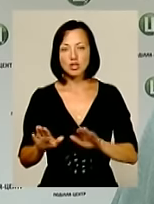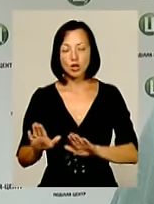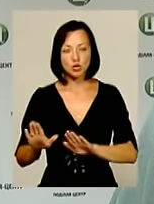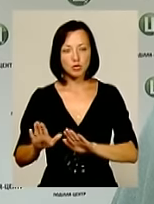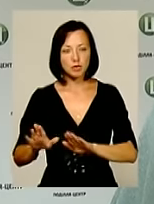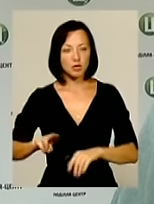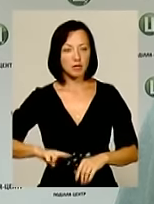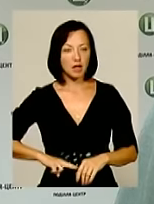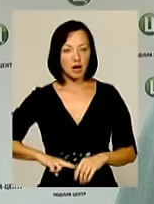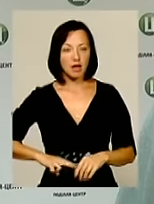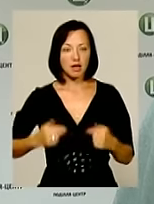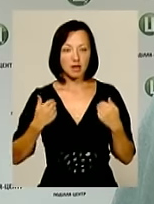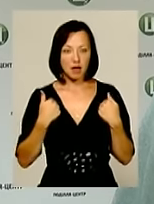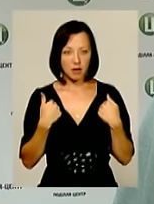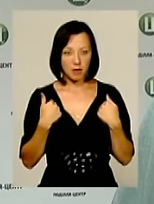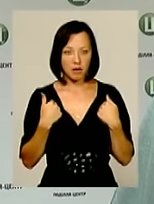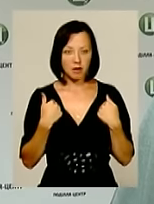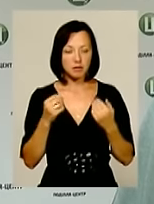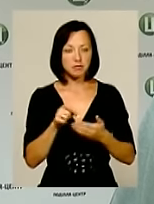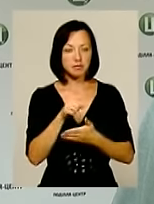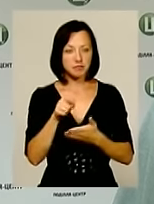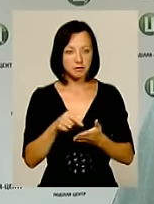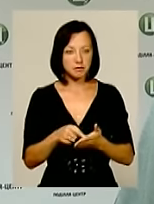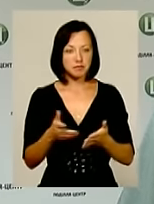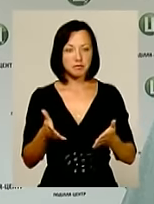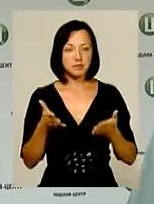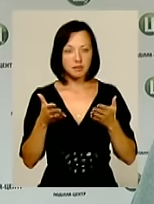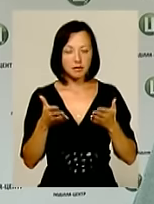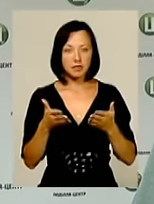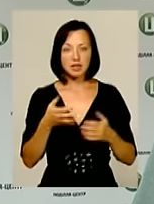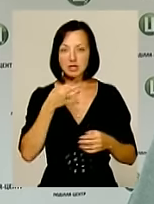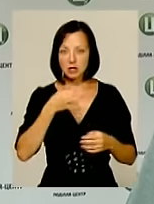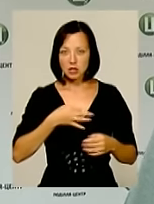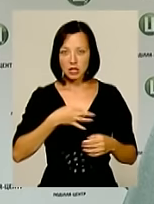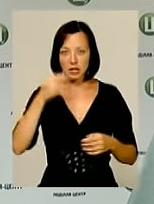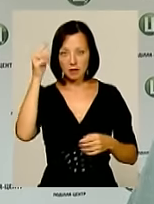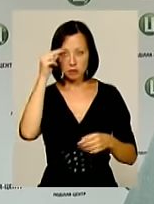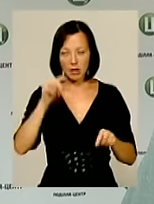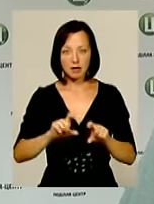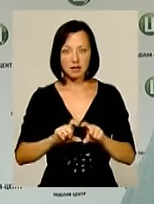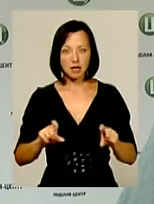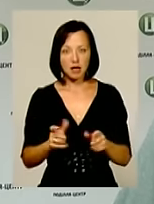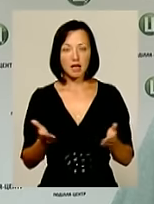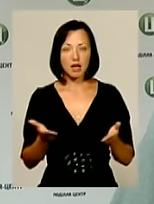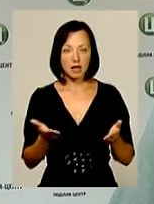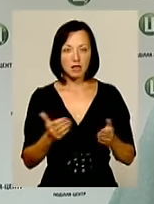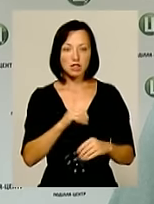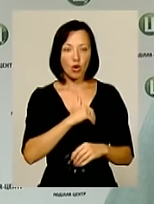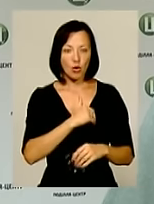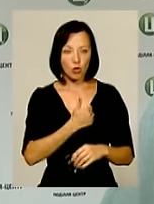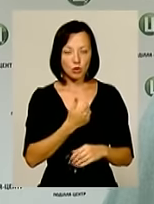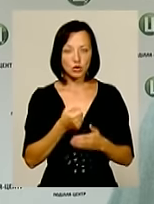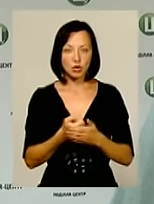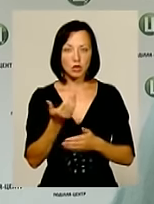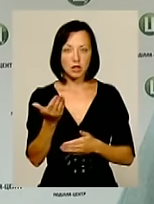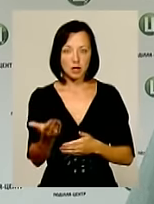директора. На що я поставив чітке питання, назвіть мені навчальний заклад, який захоче, щоб до